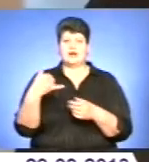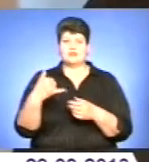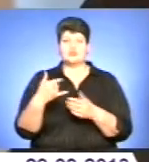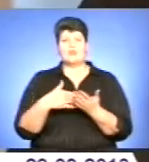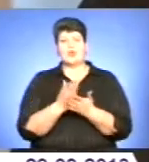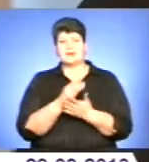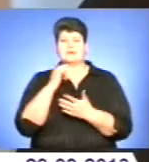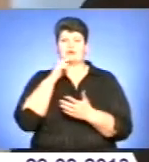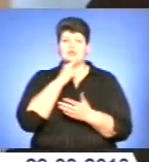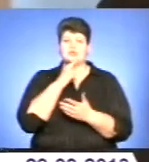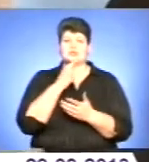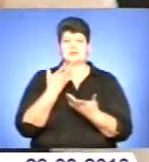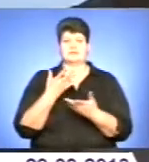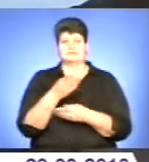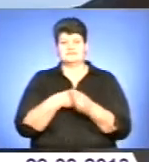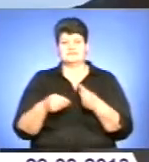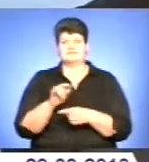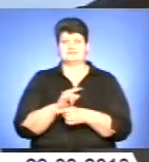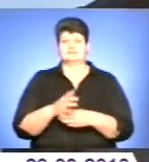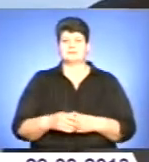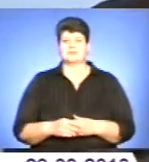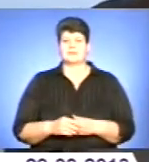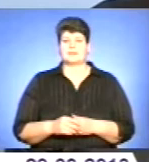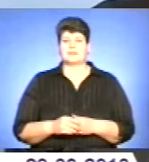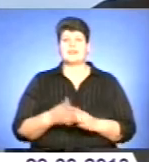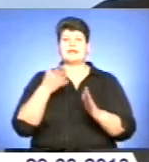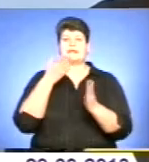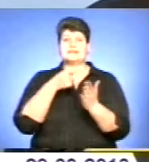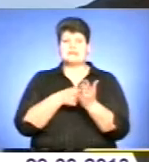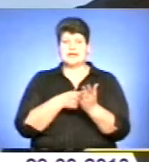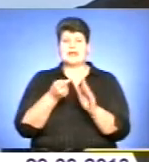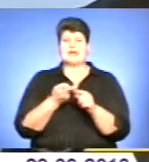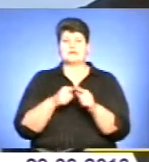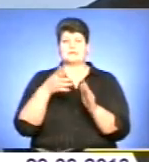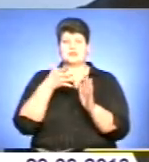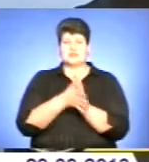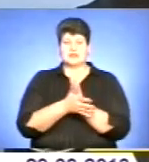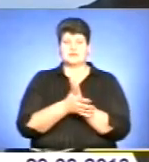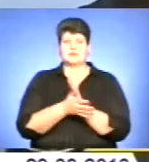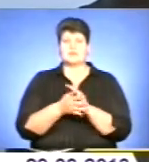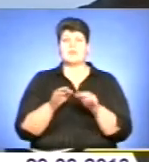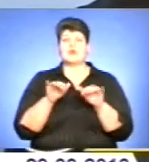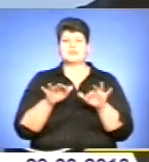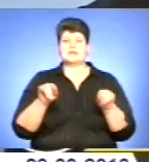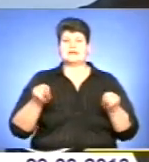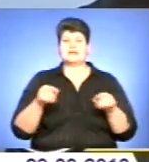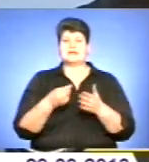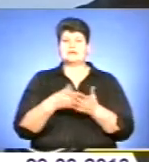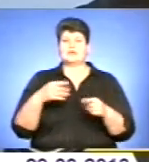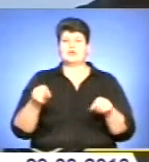політичних, економічних чи спекулятивних. Ціль якраз – прозрачності процесу цінообразування на